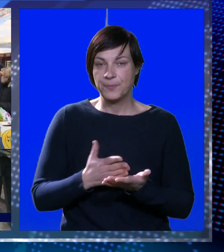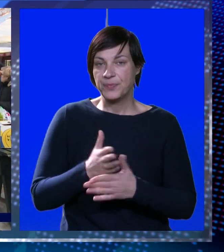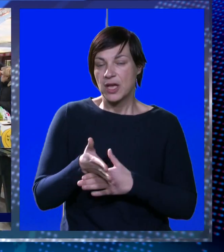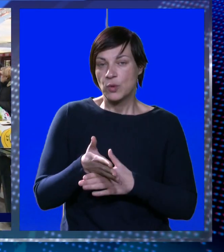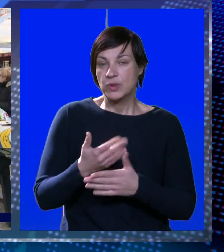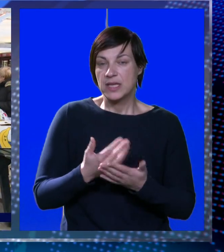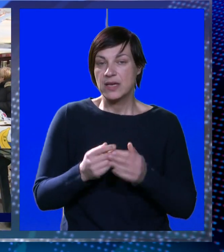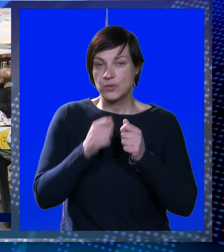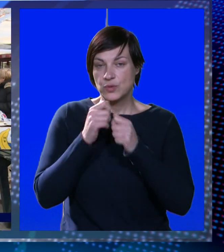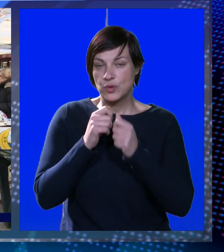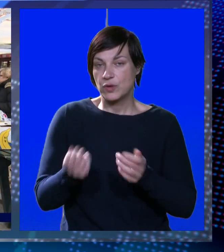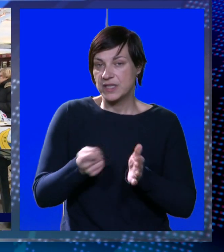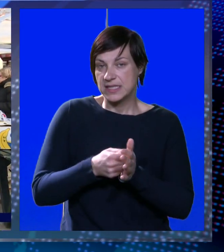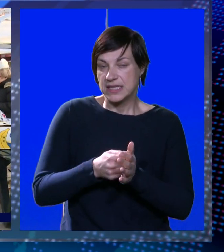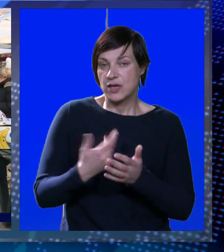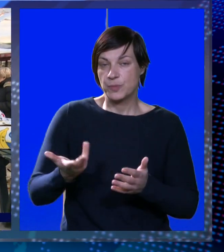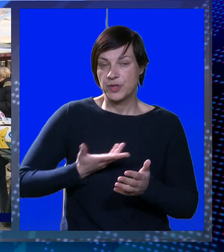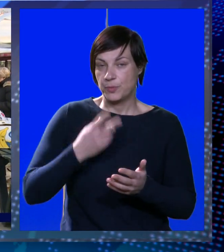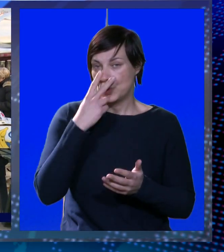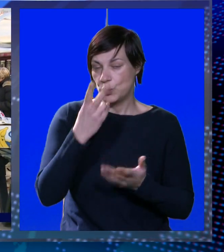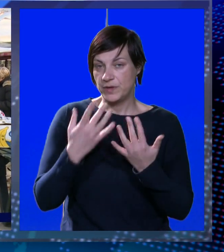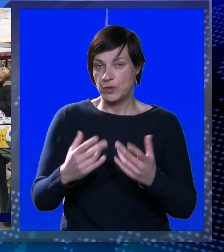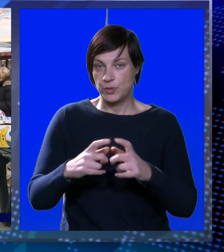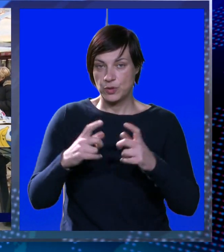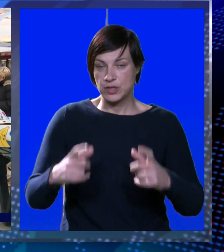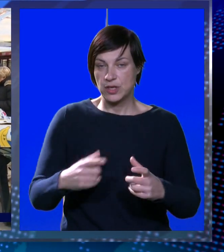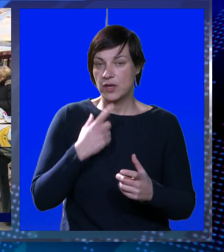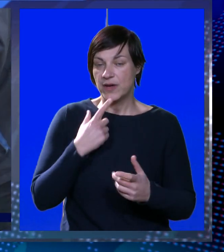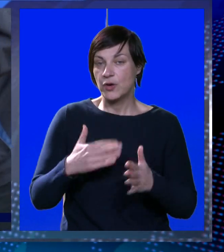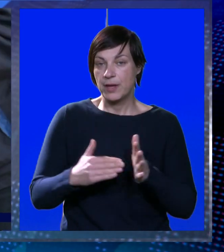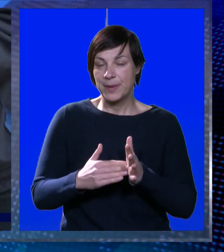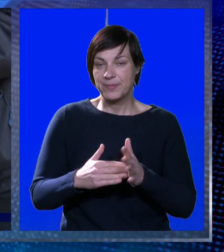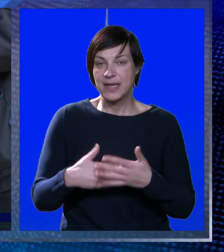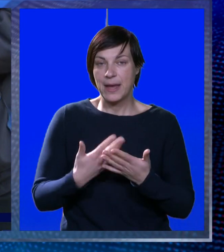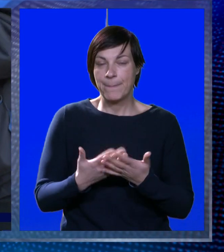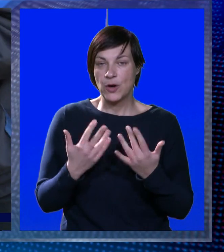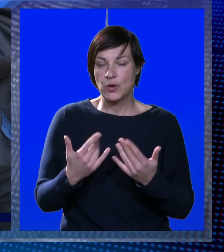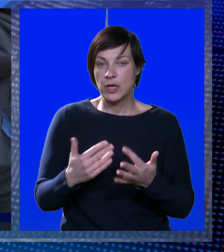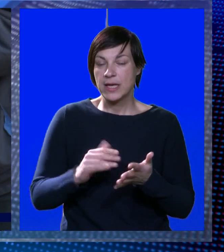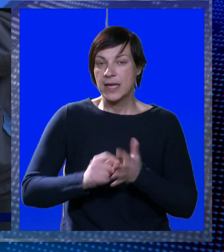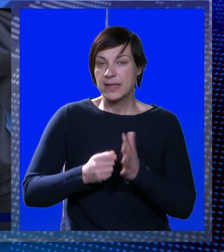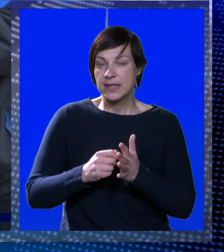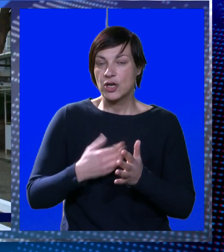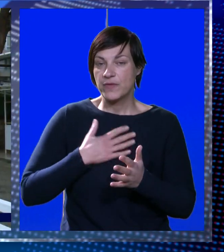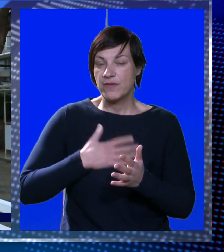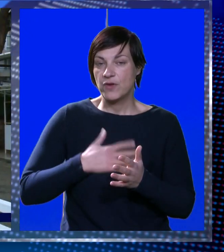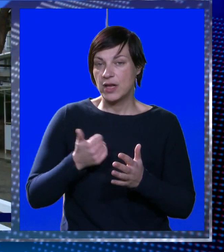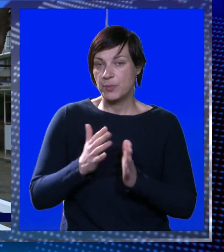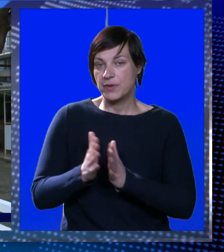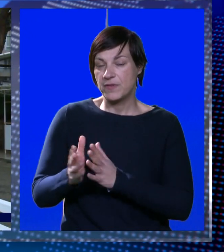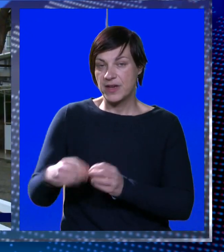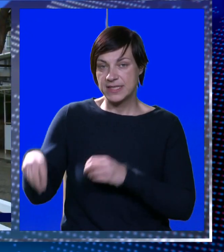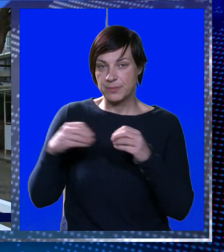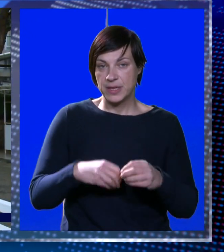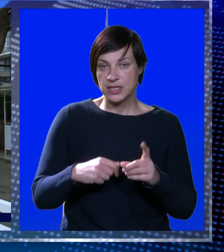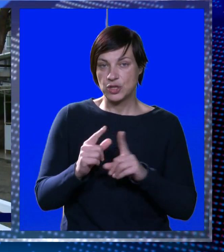U tijeku su konzultacije sa zakupcima kako bi se dobio uvidu broj stolova koji bi zakupcima trebao to i jest kolik je broj trgovaca voljen u prvoj